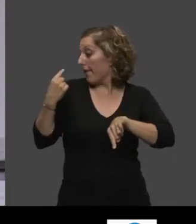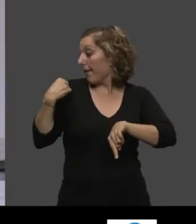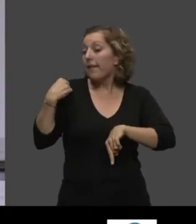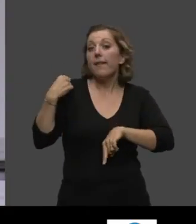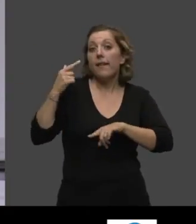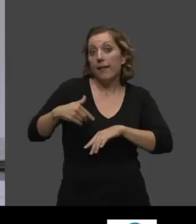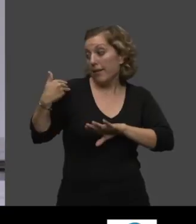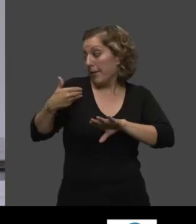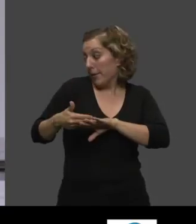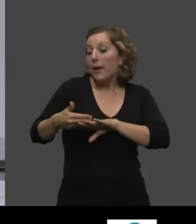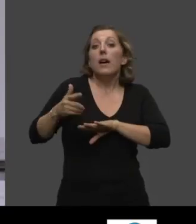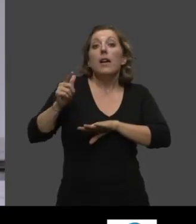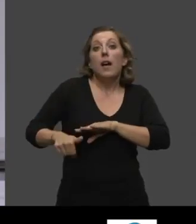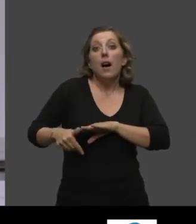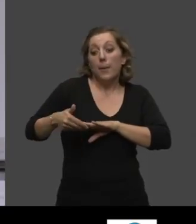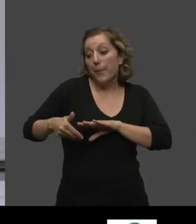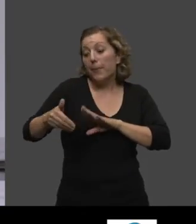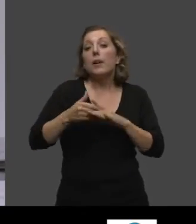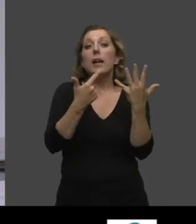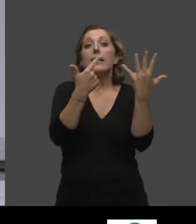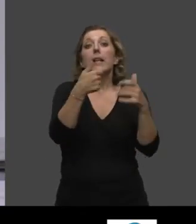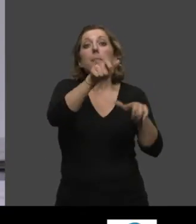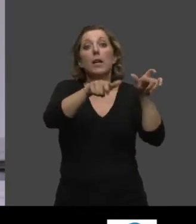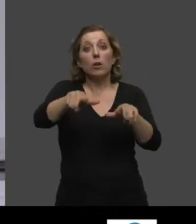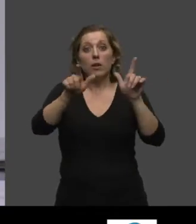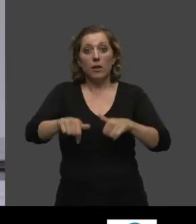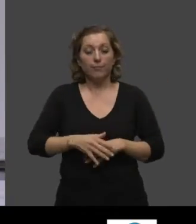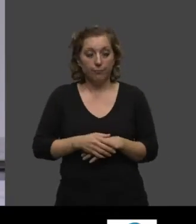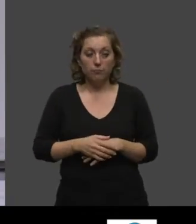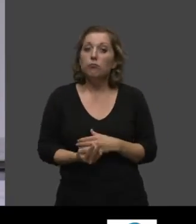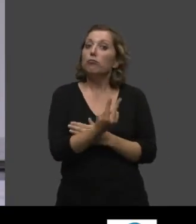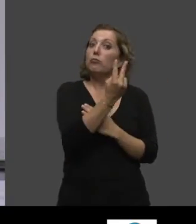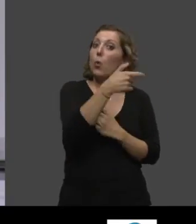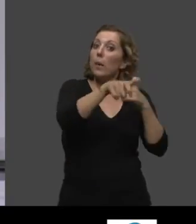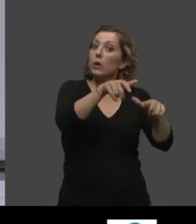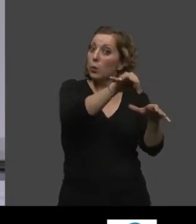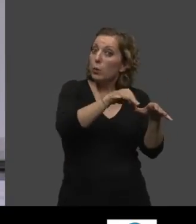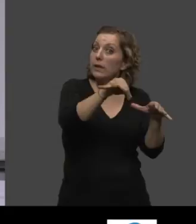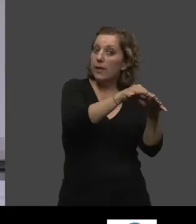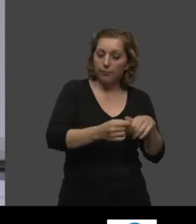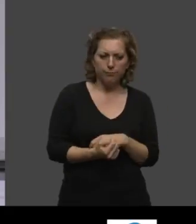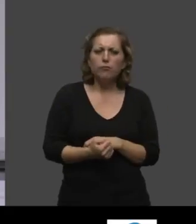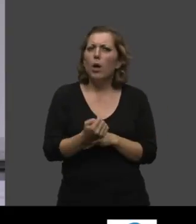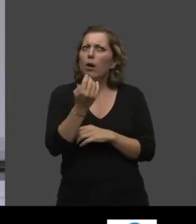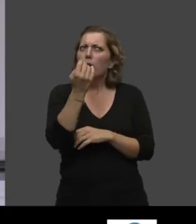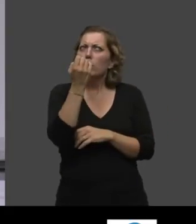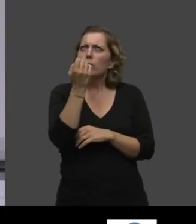sept personnes, il y a deux cuisiniers, il y a